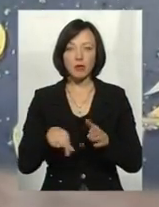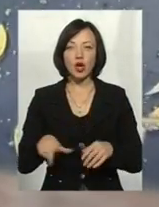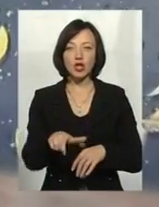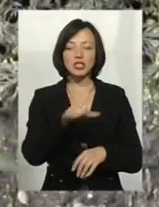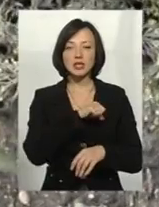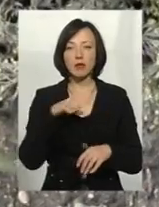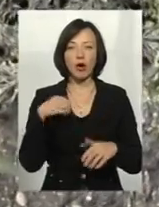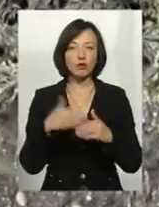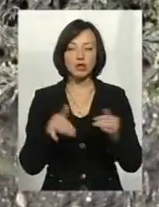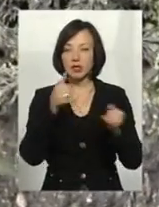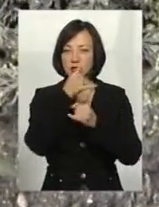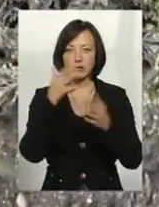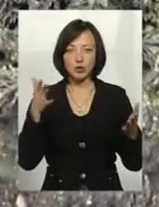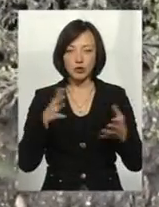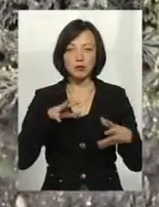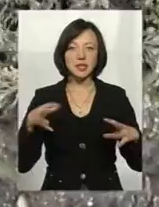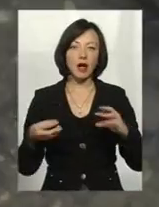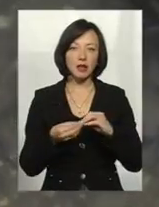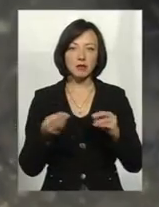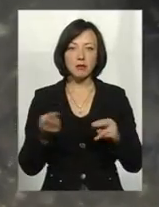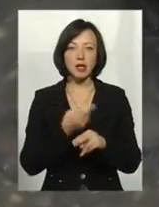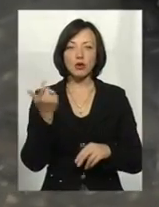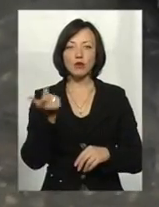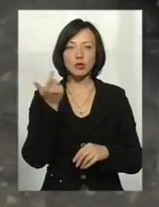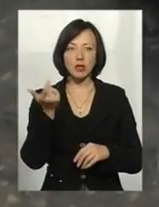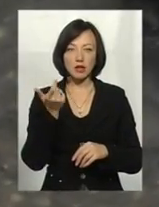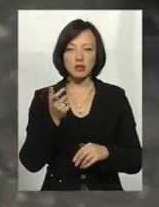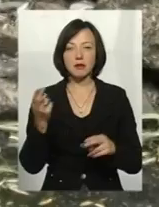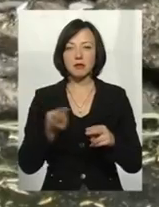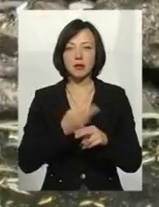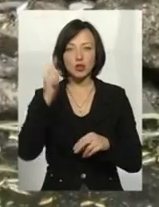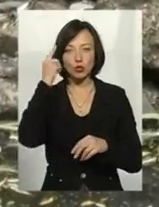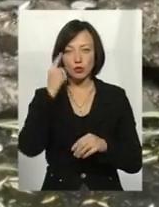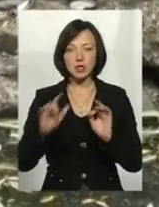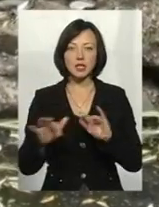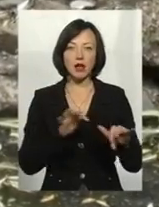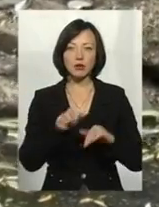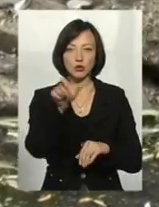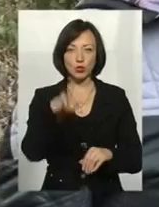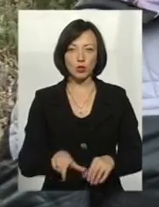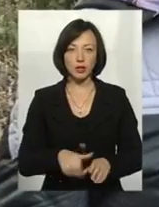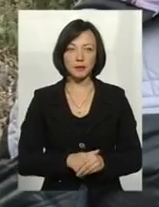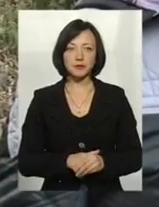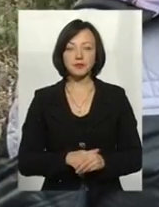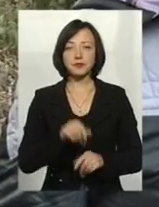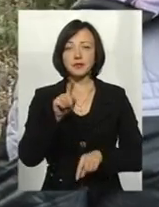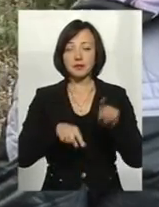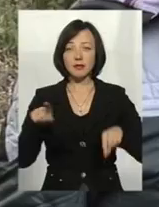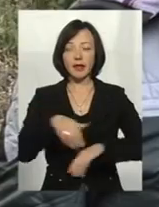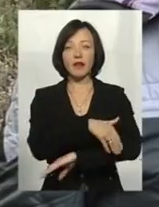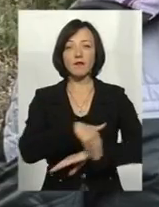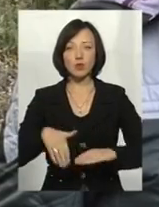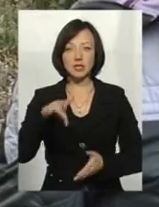сама уже не справляється із наслідками безгосподарності та бездумності діяльності людини. На деяких вулицях